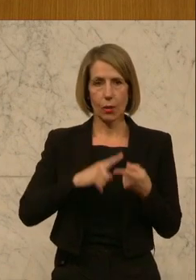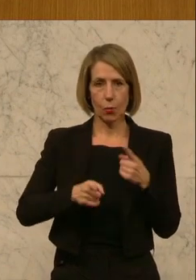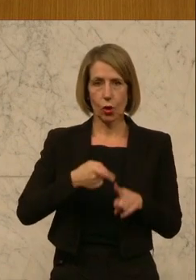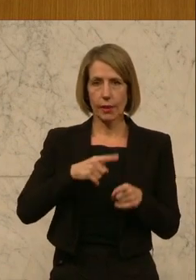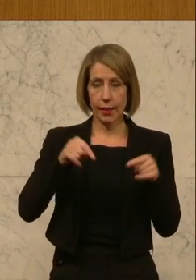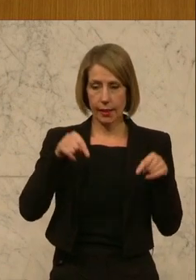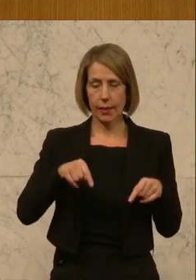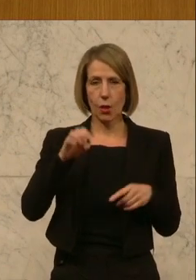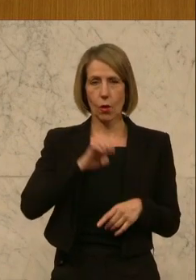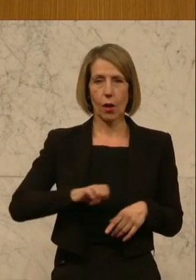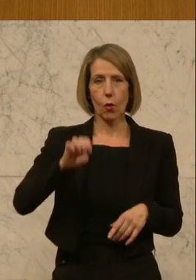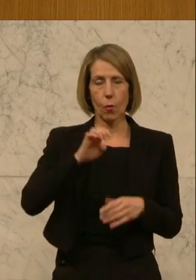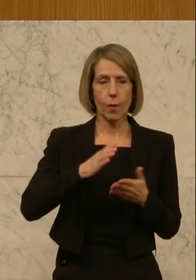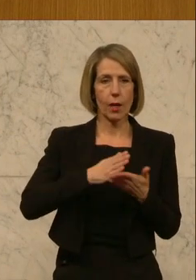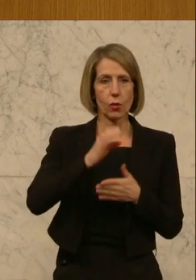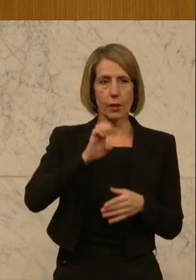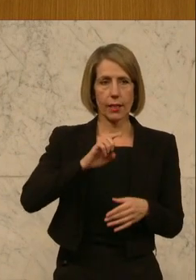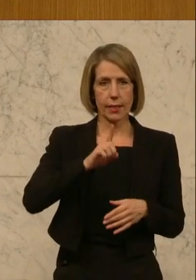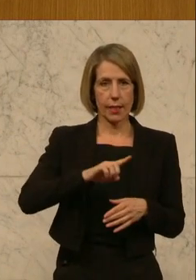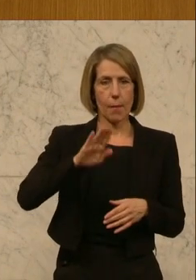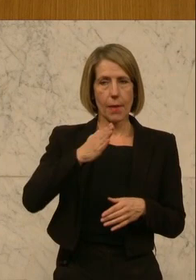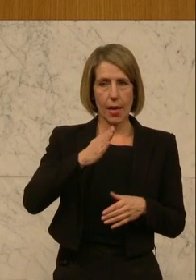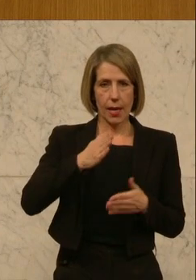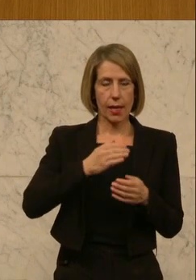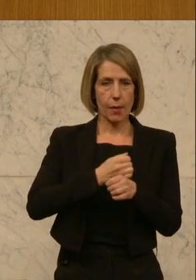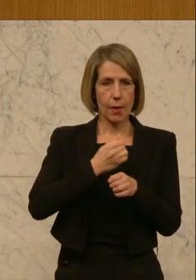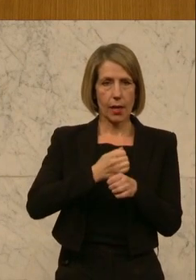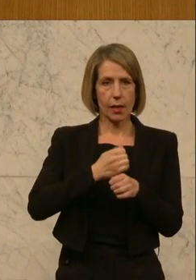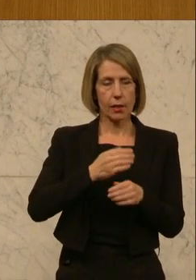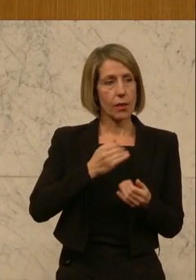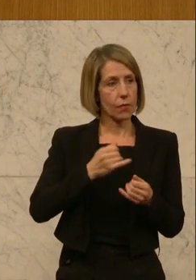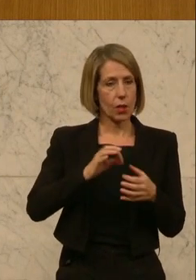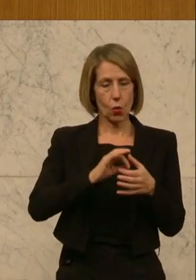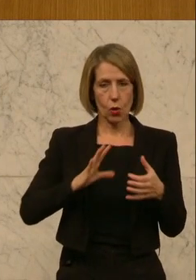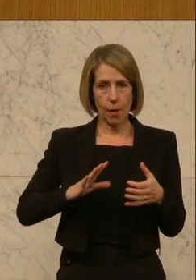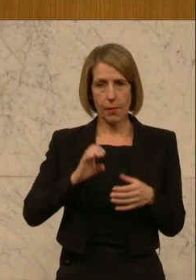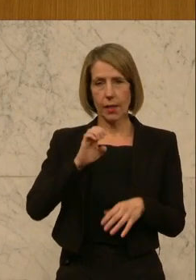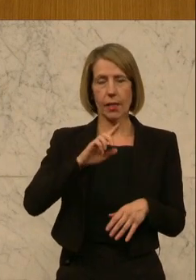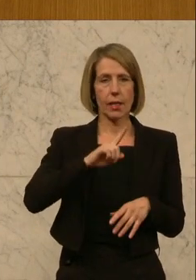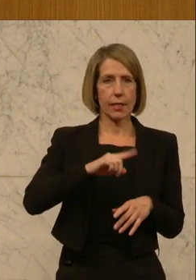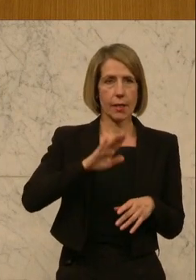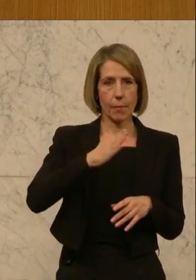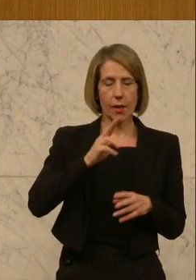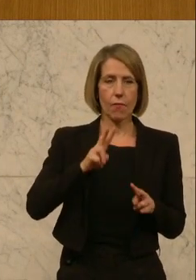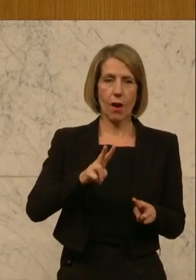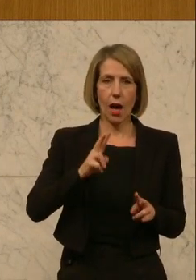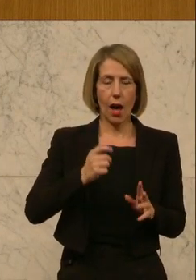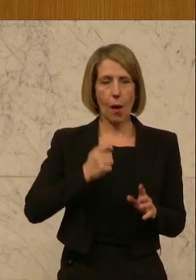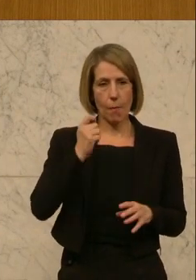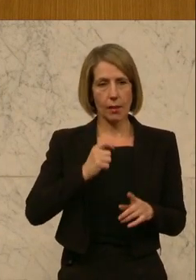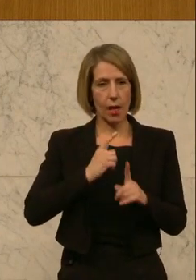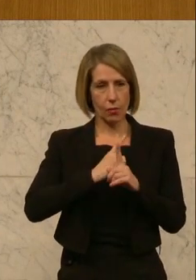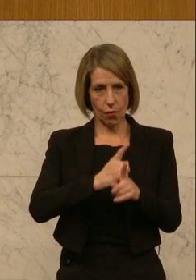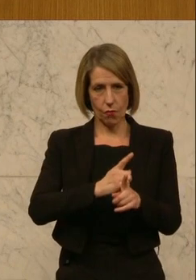die hier in Europa durch die EZB betrieben wird. Und wie unabhängig die EZB tatsächlich ihr Mandat verfolgt oder nicht doch sehr